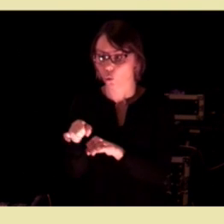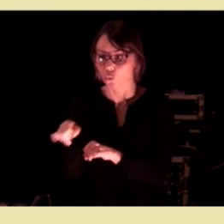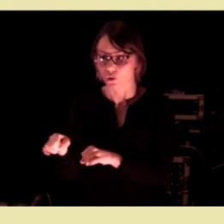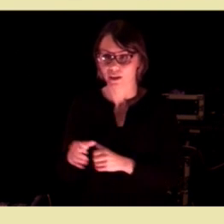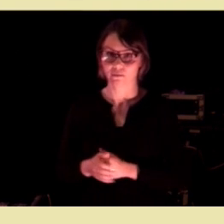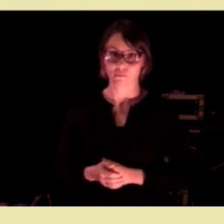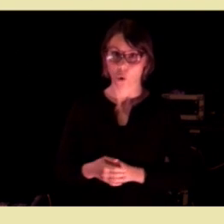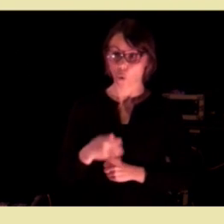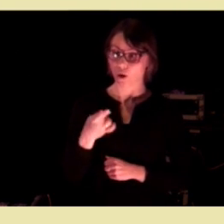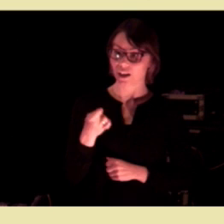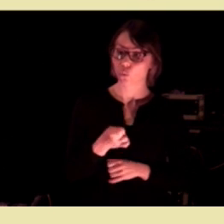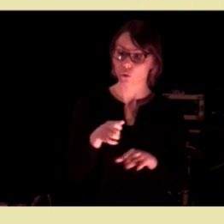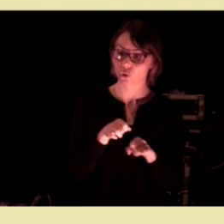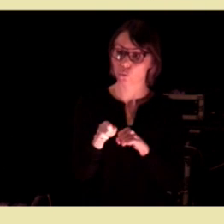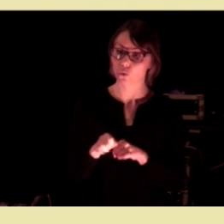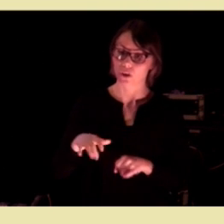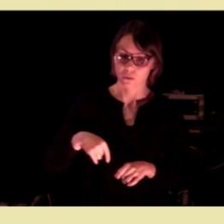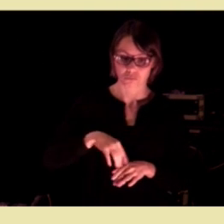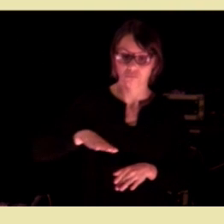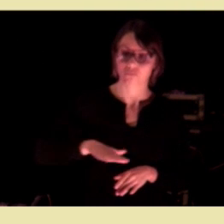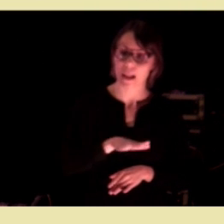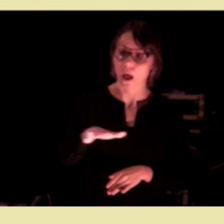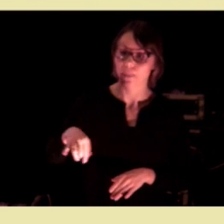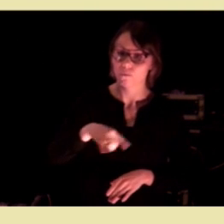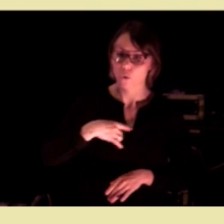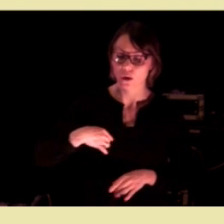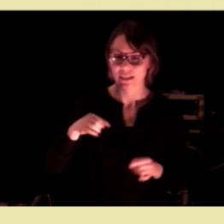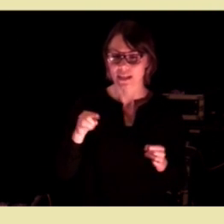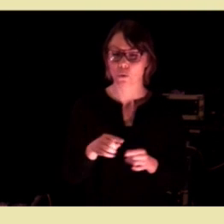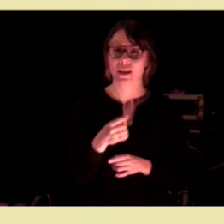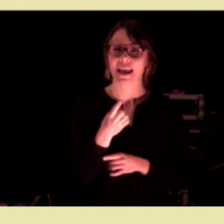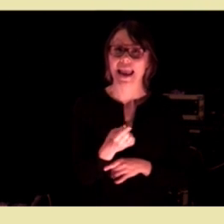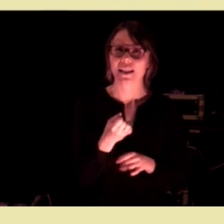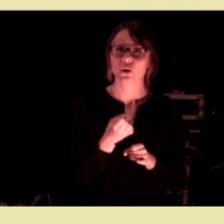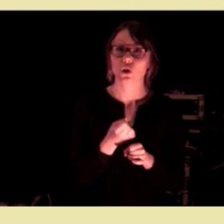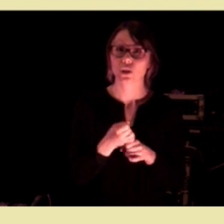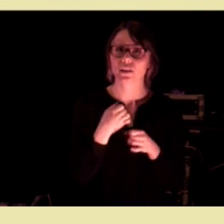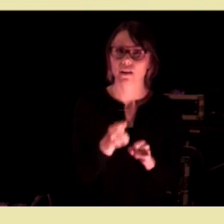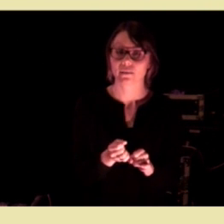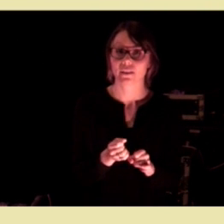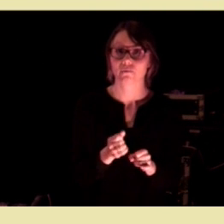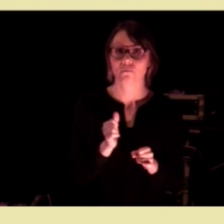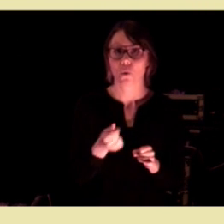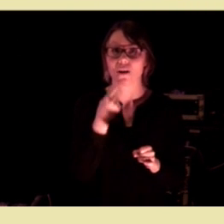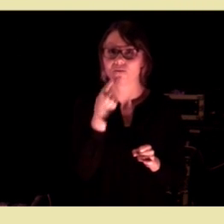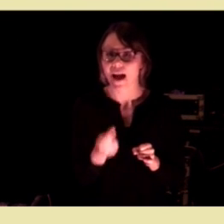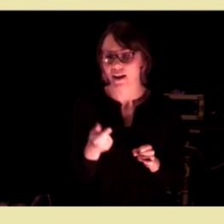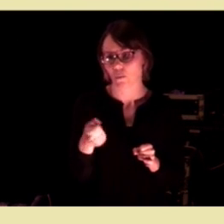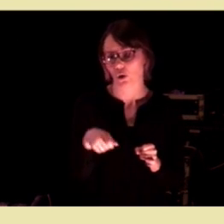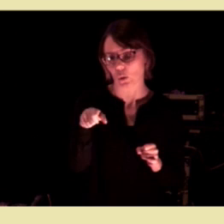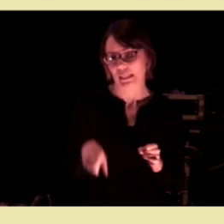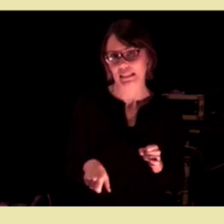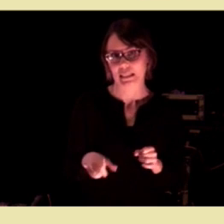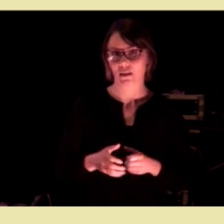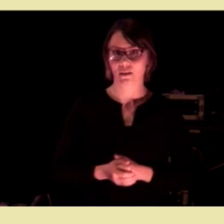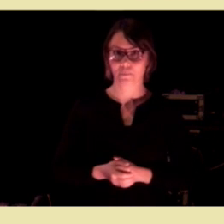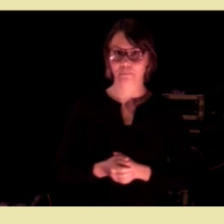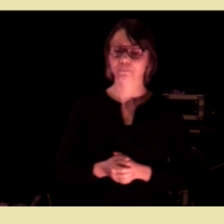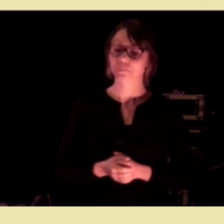I noen kommuner rundt om i landet vårt så er det ned mot én yrkesaktiv for hver pensjonist.